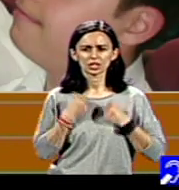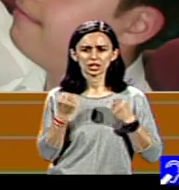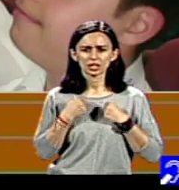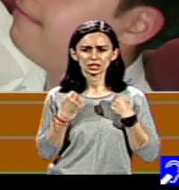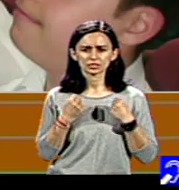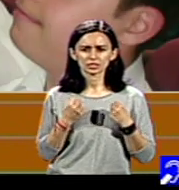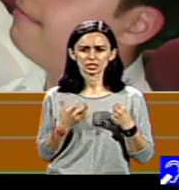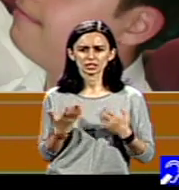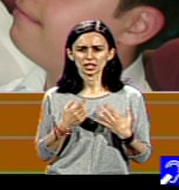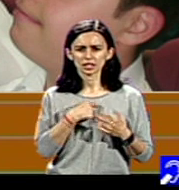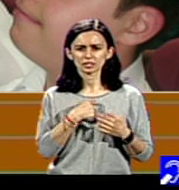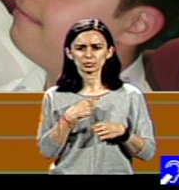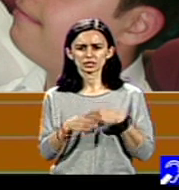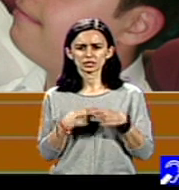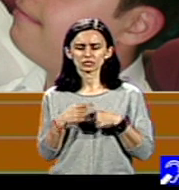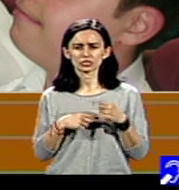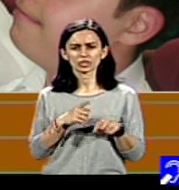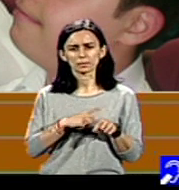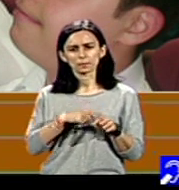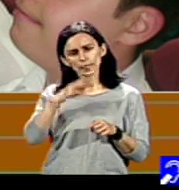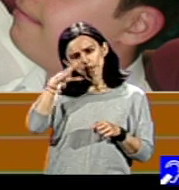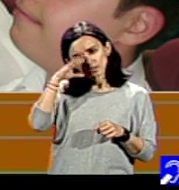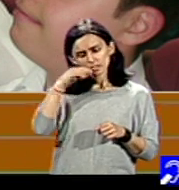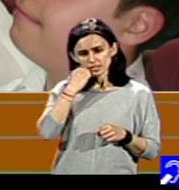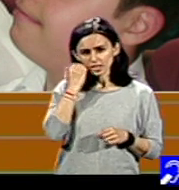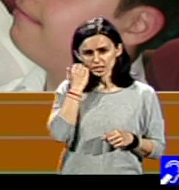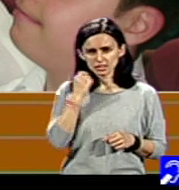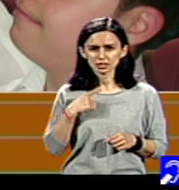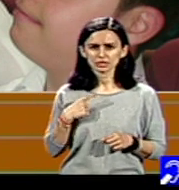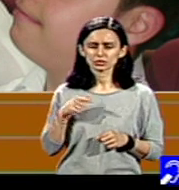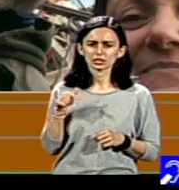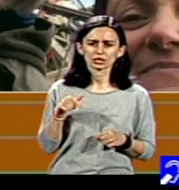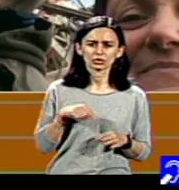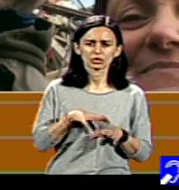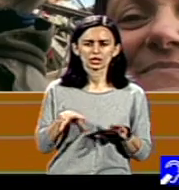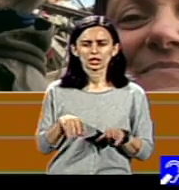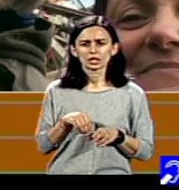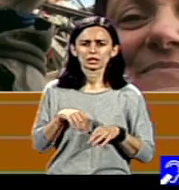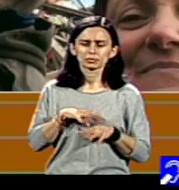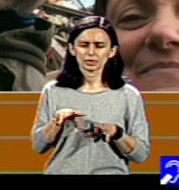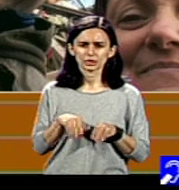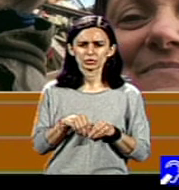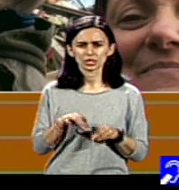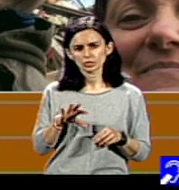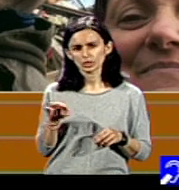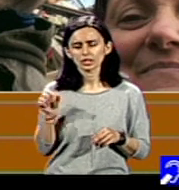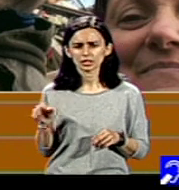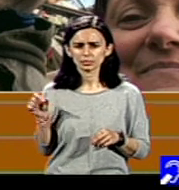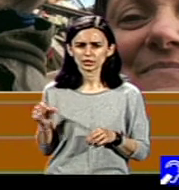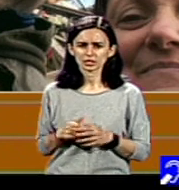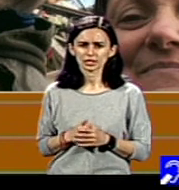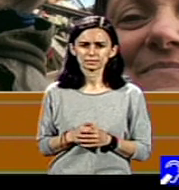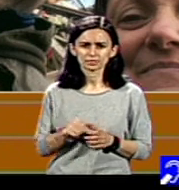clubii care le pot desfășura în timpul zilei atunci când ei sunt acolo, împreună cu ceilalți. Cel care rămâne în centru, dintr-o